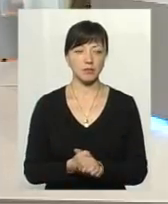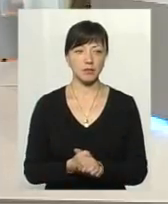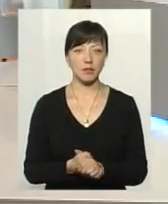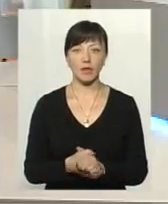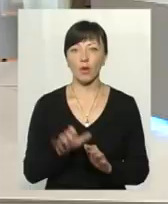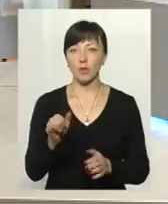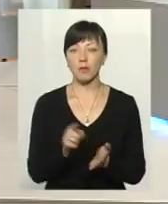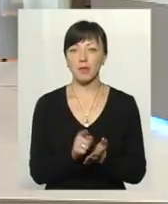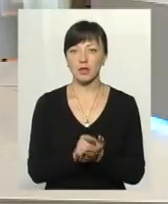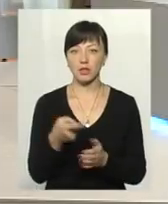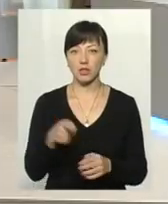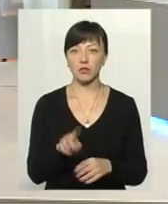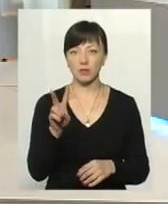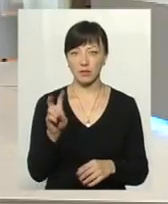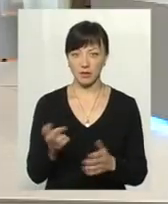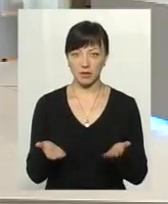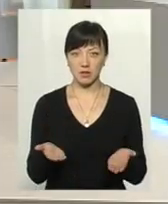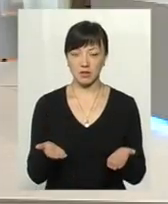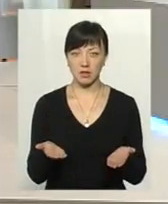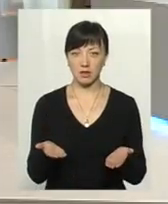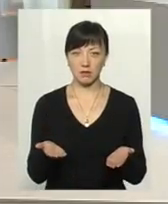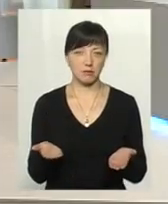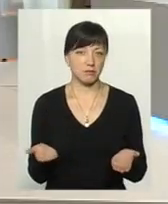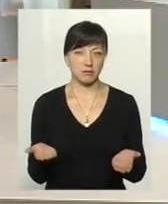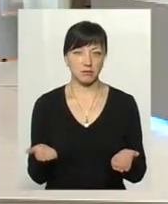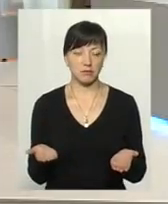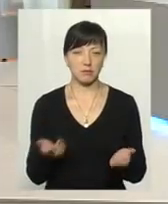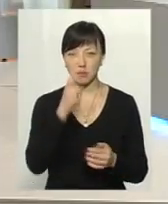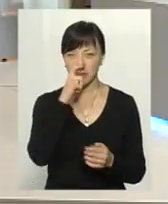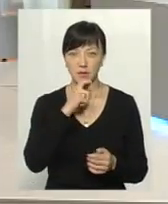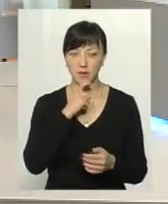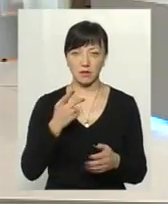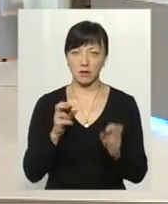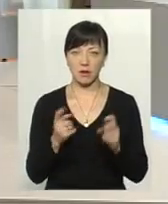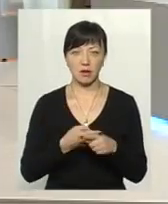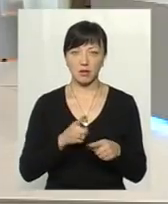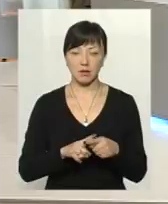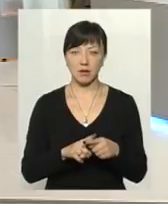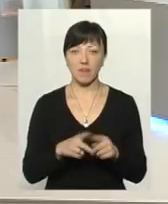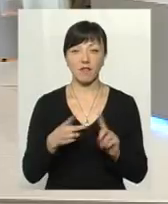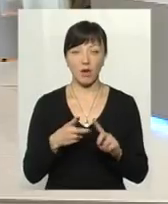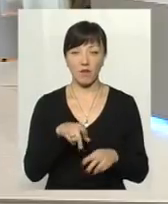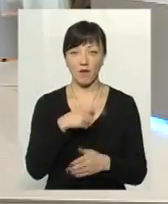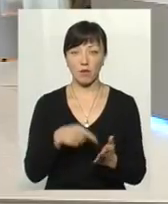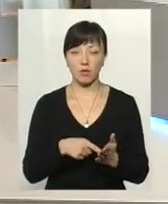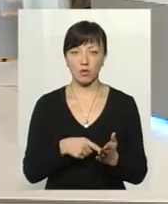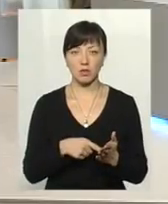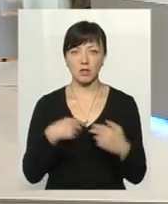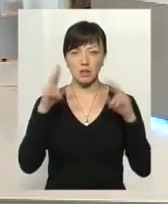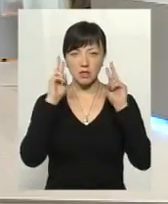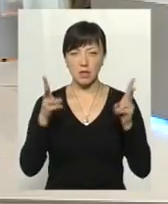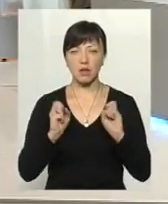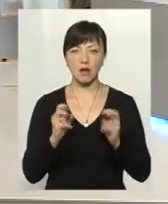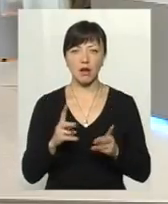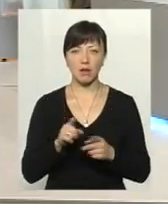а в ньому пенсію все, 1200. Ну, вот, не, как-то вот это вот. І второй вопрос, це не знаю, к